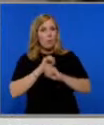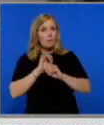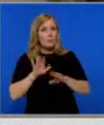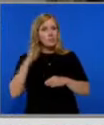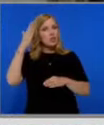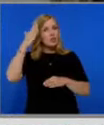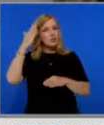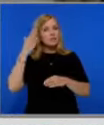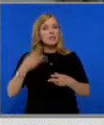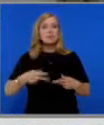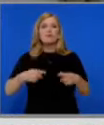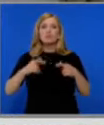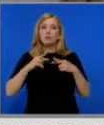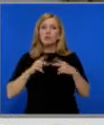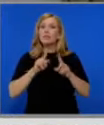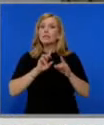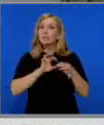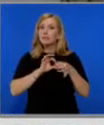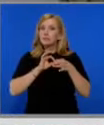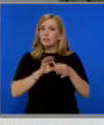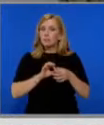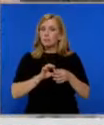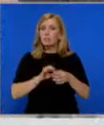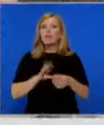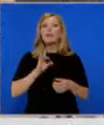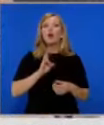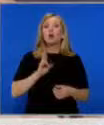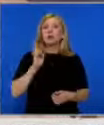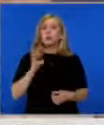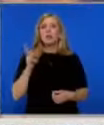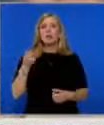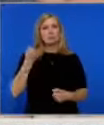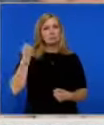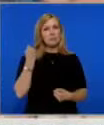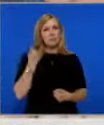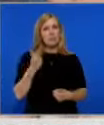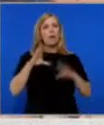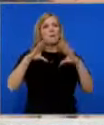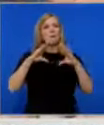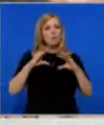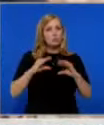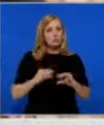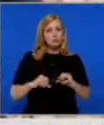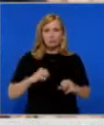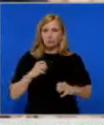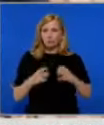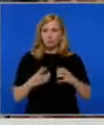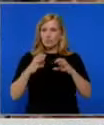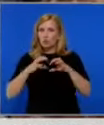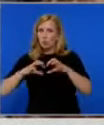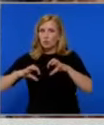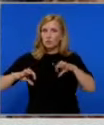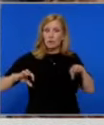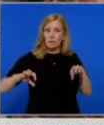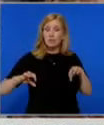страната му е възстановила суверенитета над Нагорни Карабах и че железният му юмрук е потушил идеята за отцепване на планинската област.